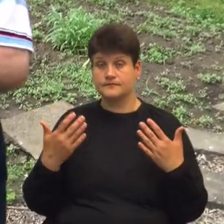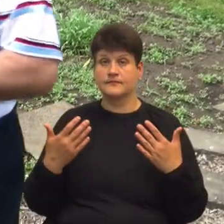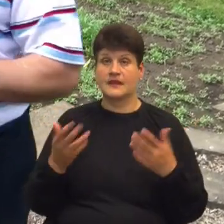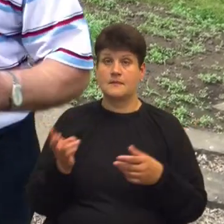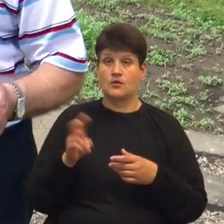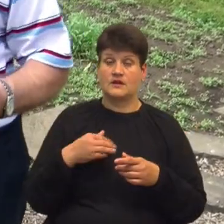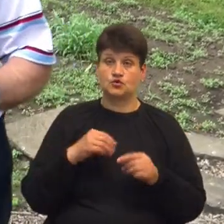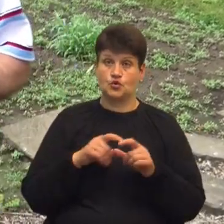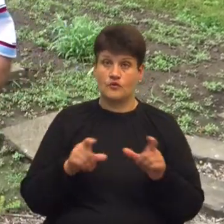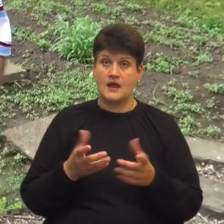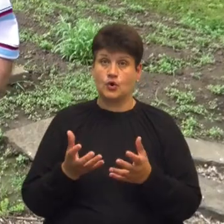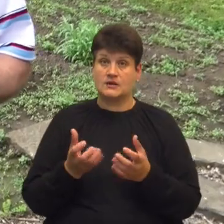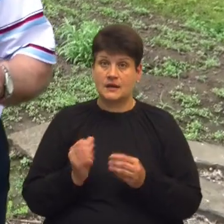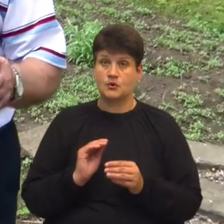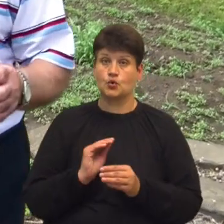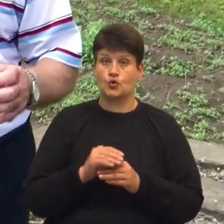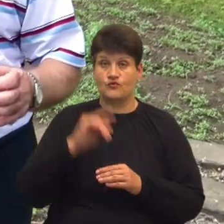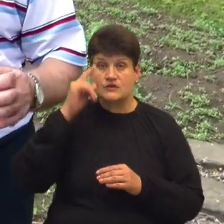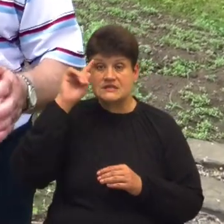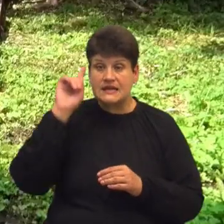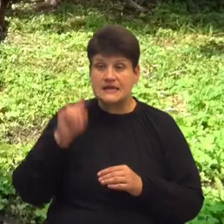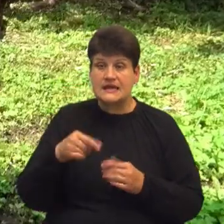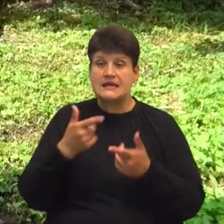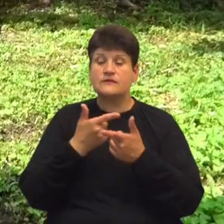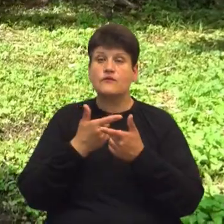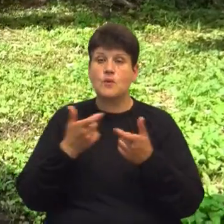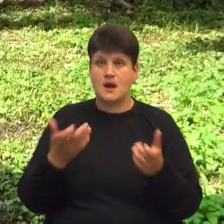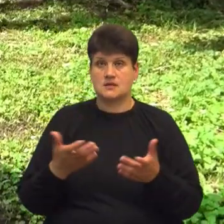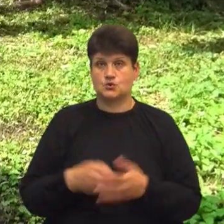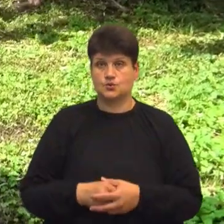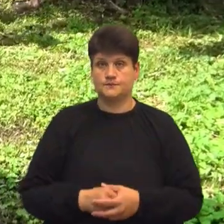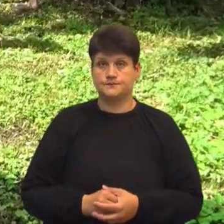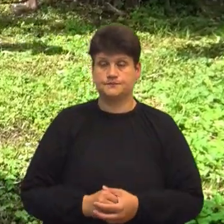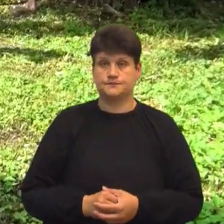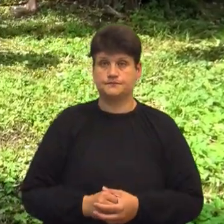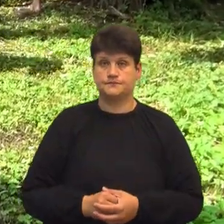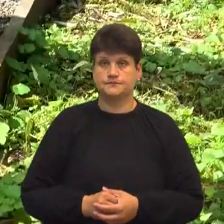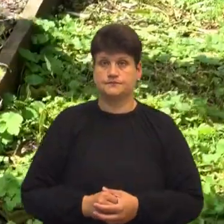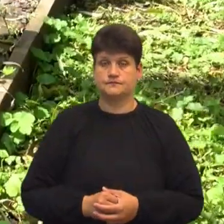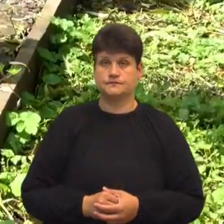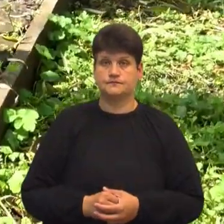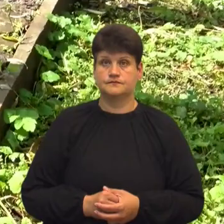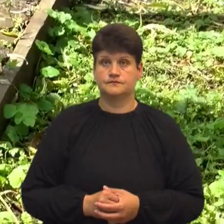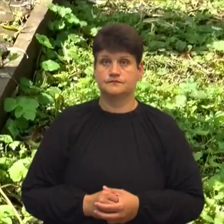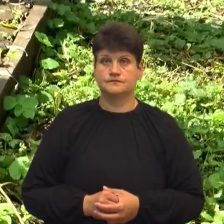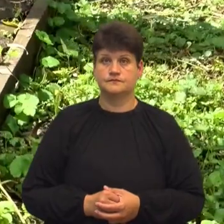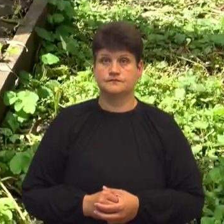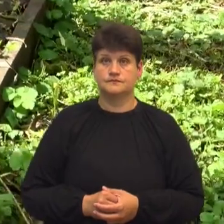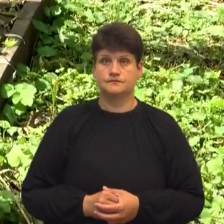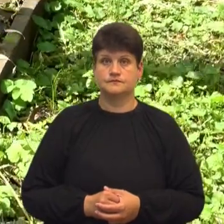школу, вона отримує додаткову знання або додаткову інформацію. Тетяна Панченко, Василь Панчук, Суспільне новини, Тернопіль.